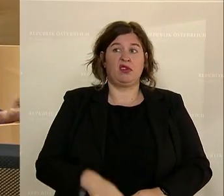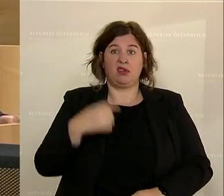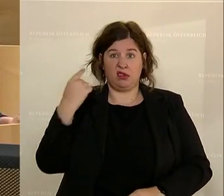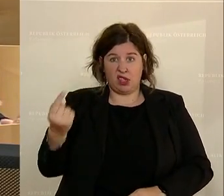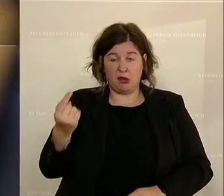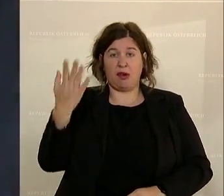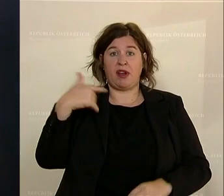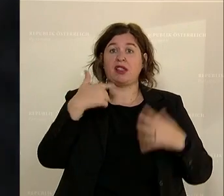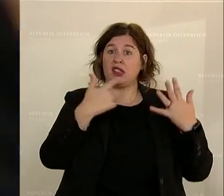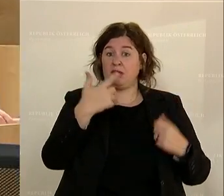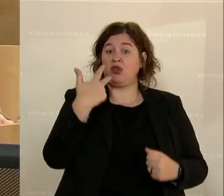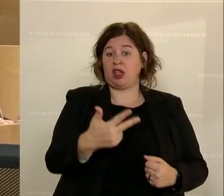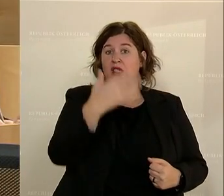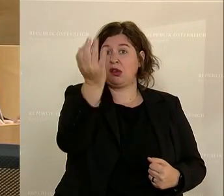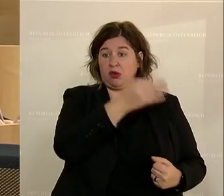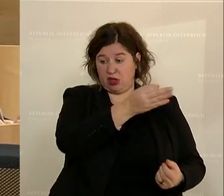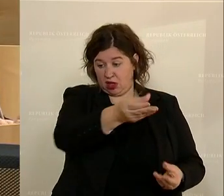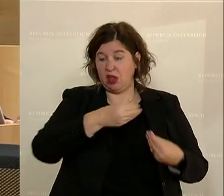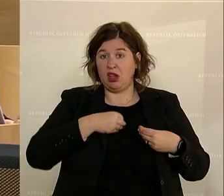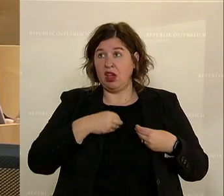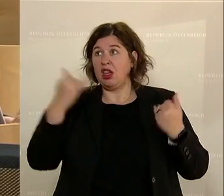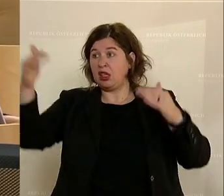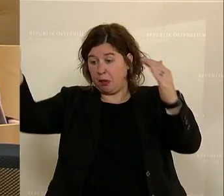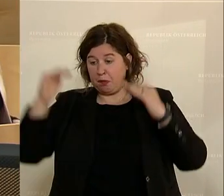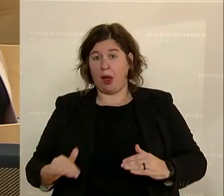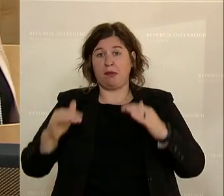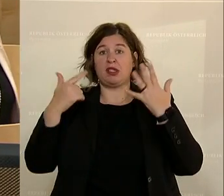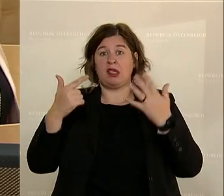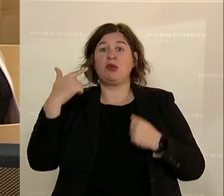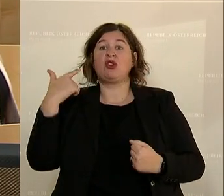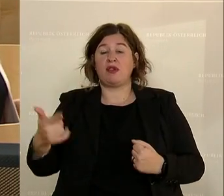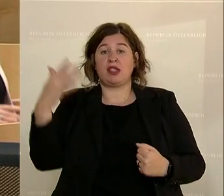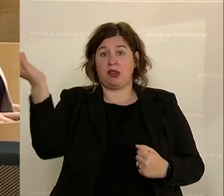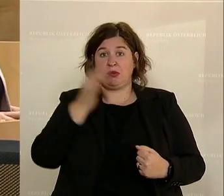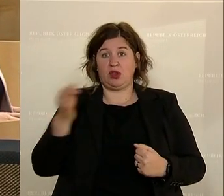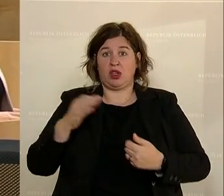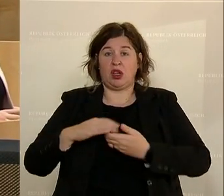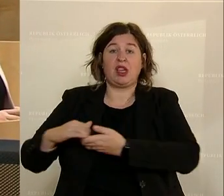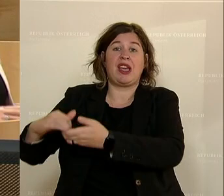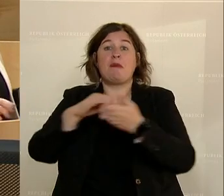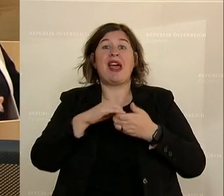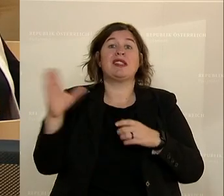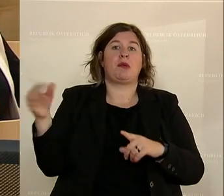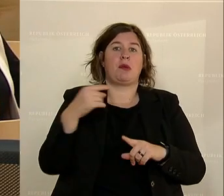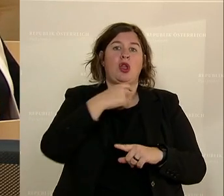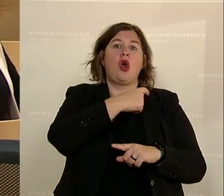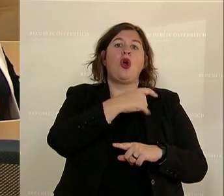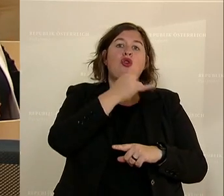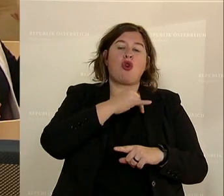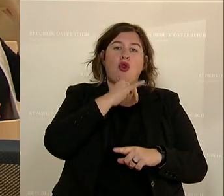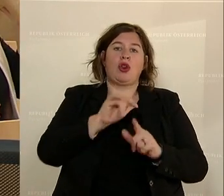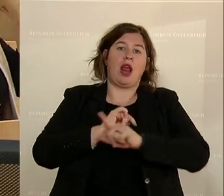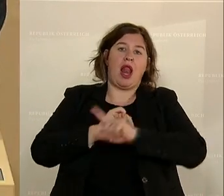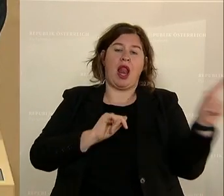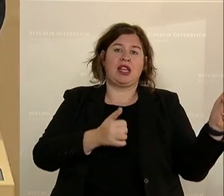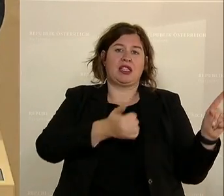Prozent noch bekommen. Jetzt liegt es über 27 Prozent gemeinsam mit eurem grünen, linksradikalen